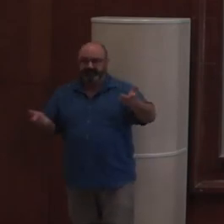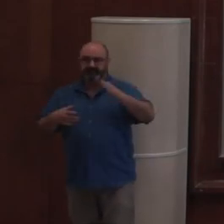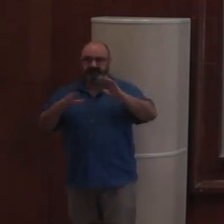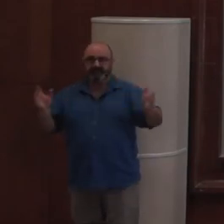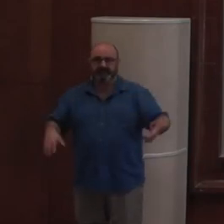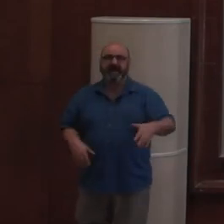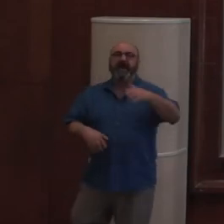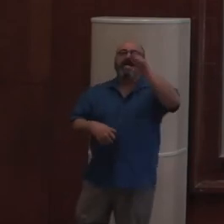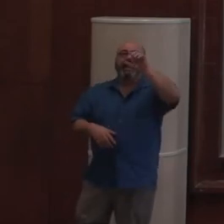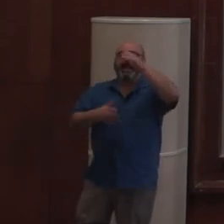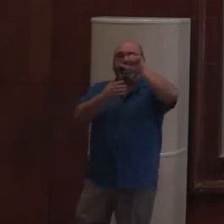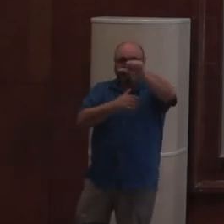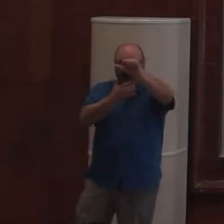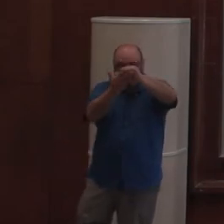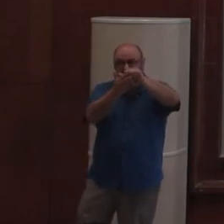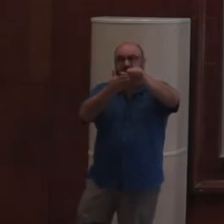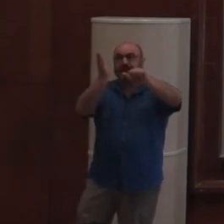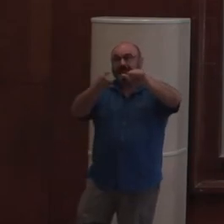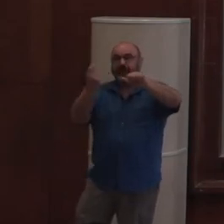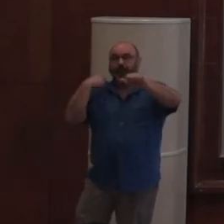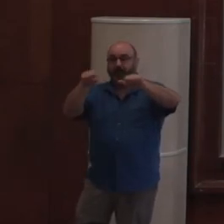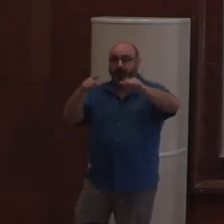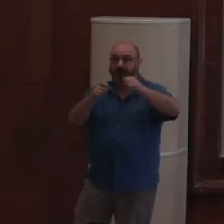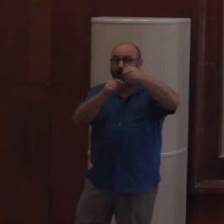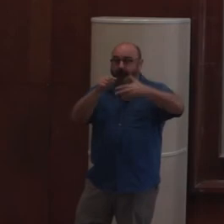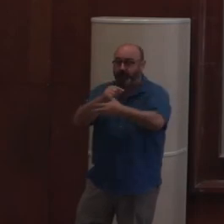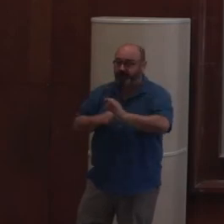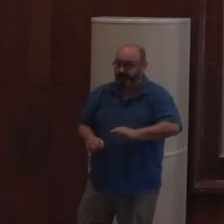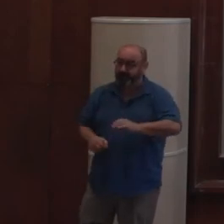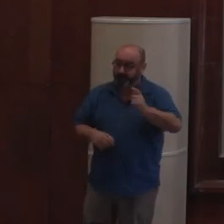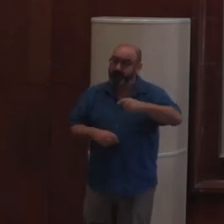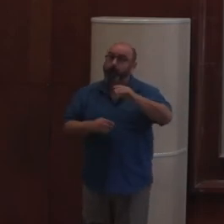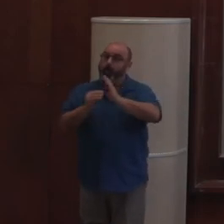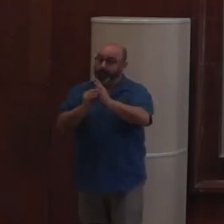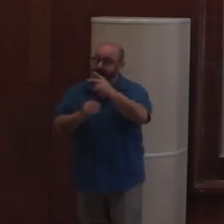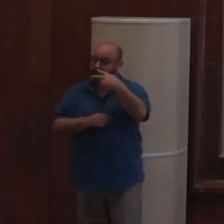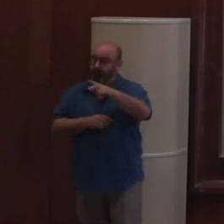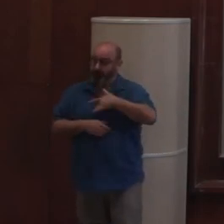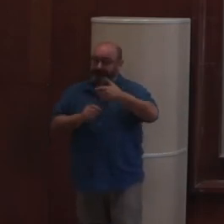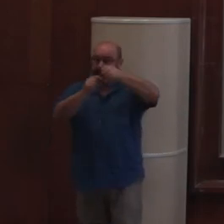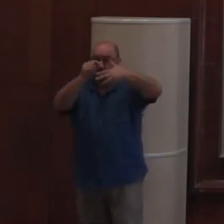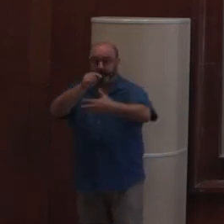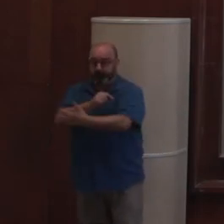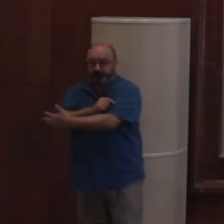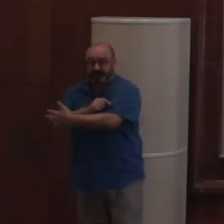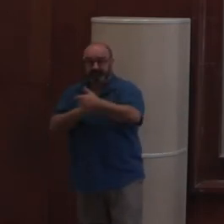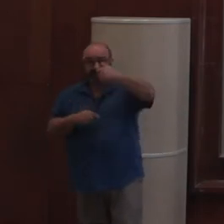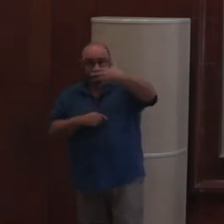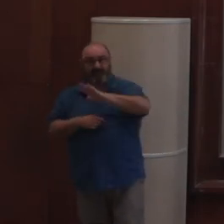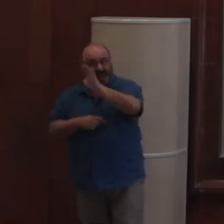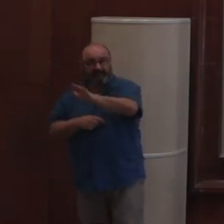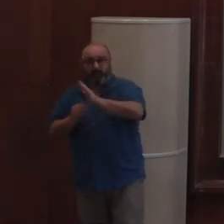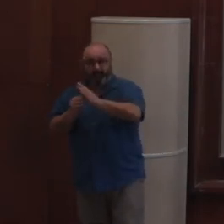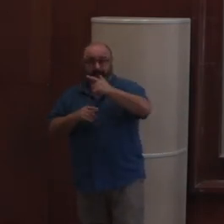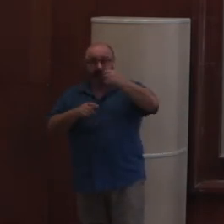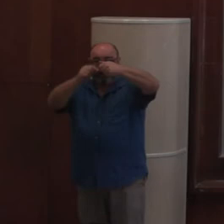article, c'est slash article et puis un numéro. Vous n'avez pas d'arborescence. Vous êtes embêté. L'arborescence, ça a un sens dans le web. C'est la racine de ce qu le web. C'est